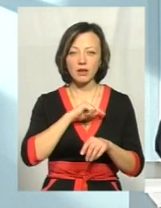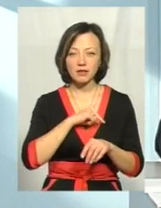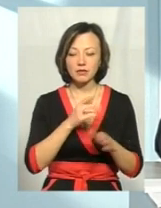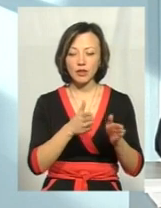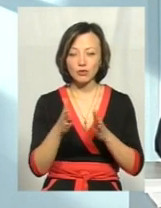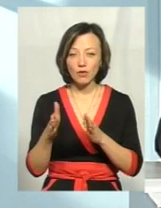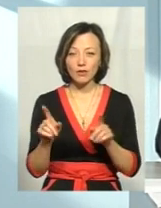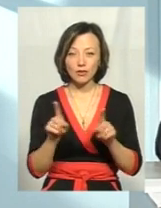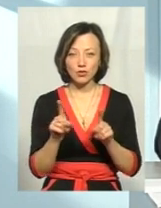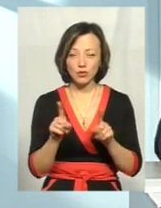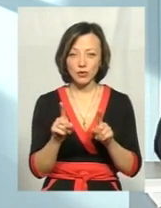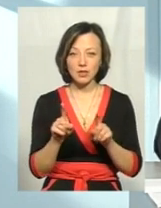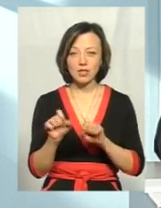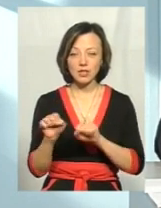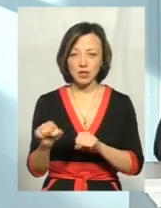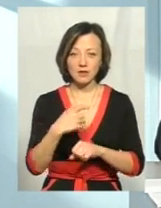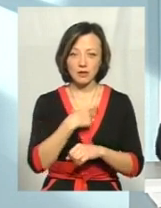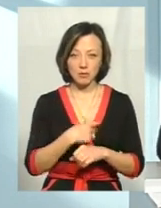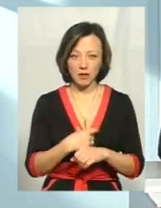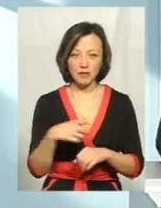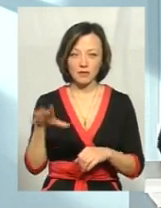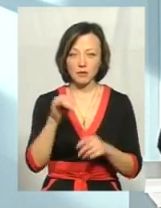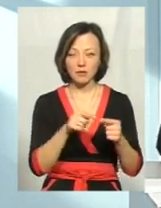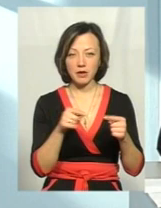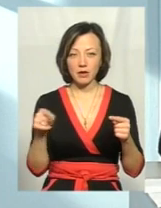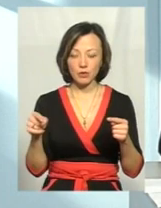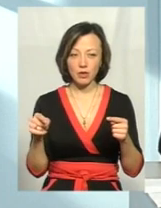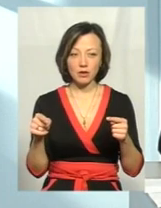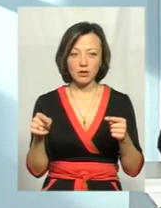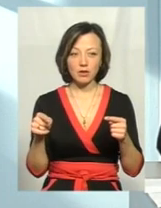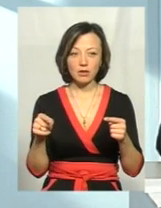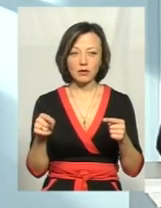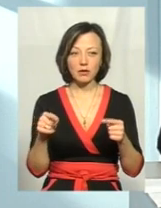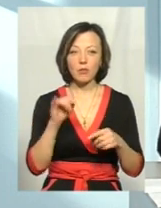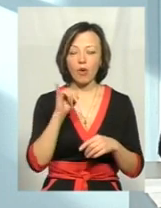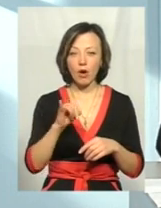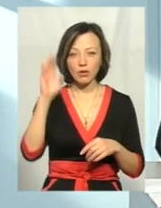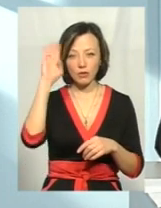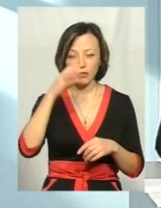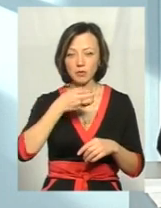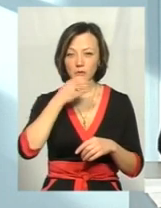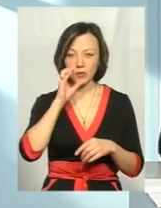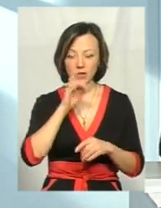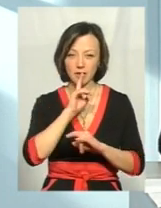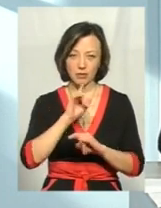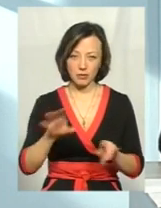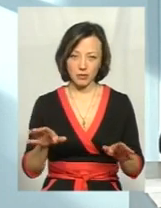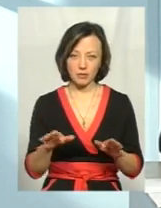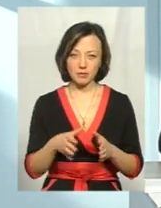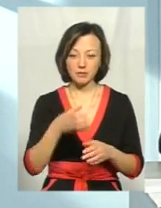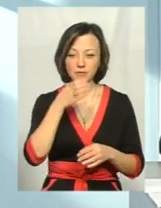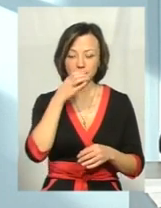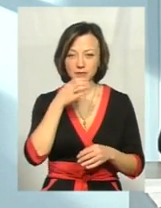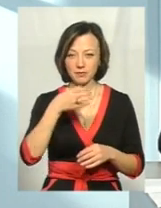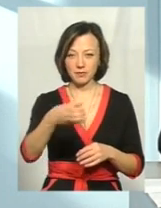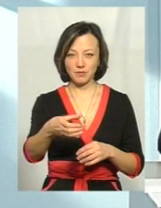не влаштований, що і захищав себе у всі періоді людства, що погану воду при потопленні людина пробувала, якщо